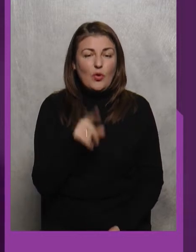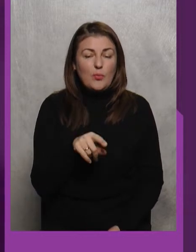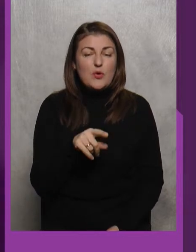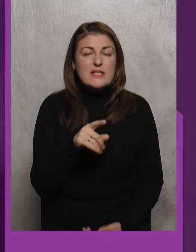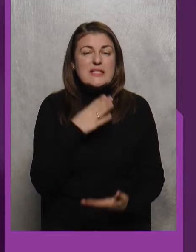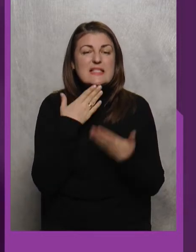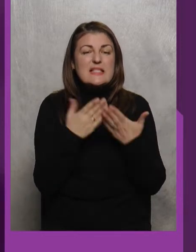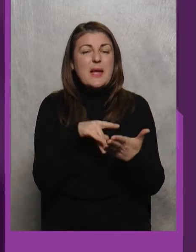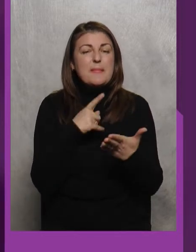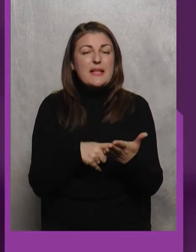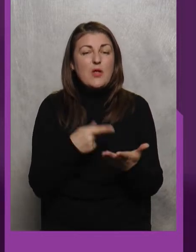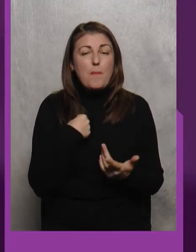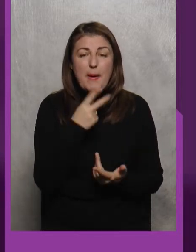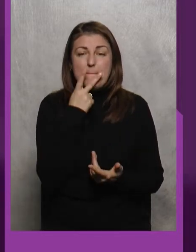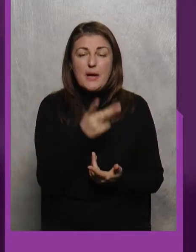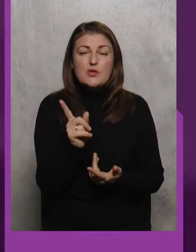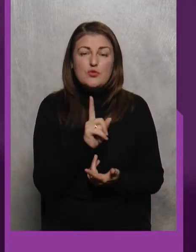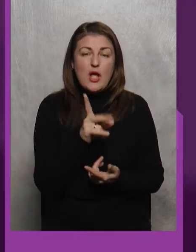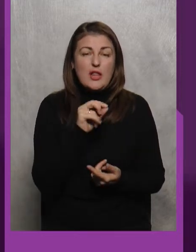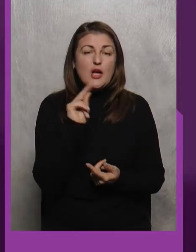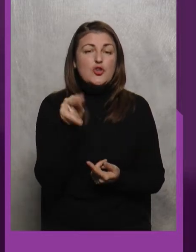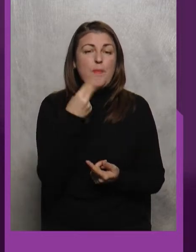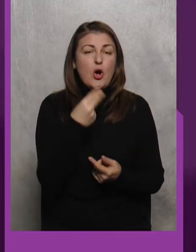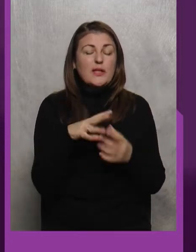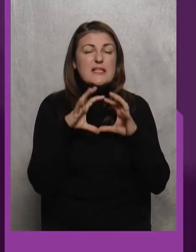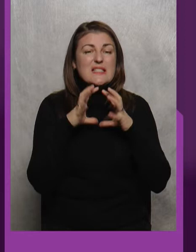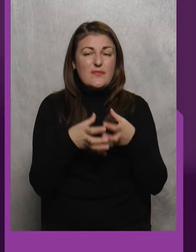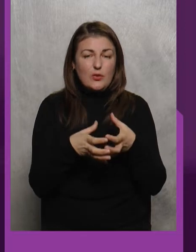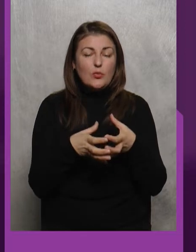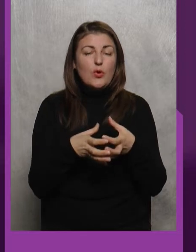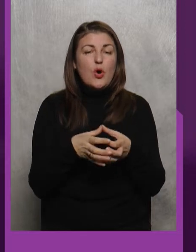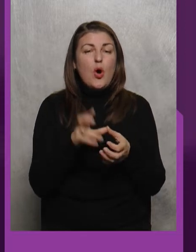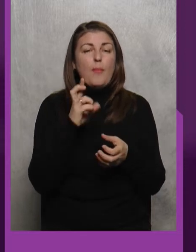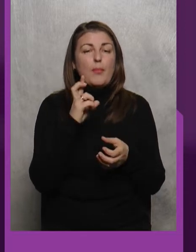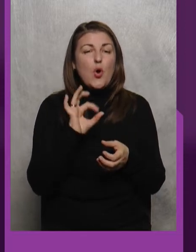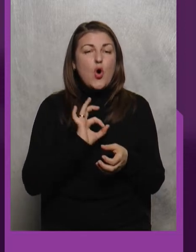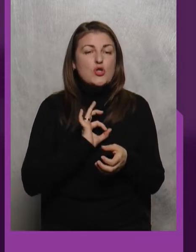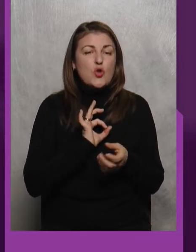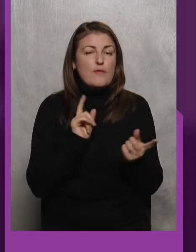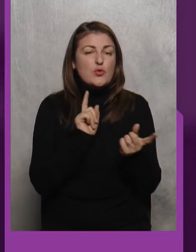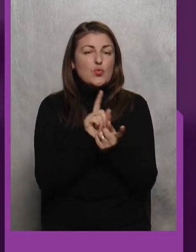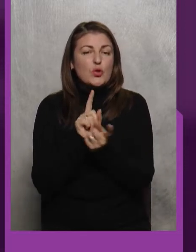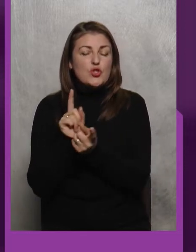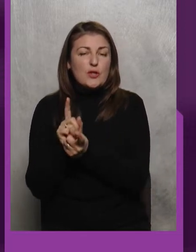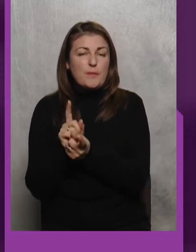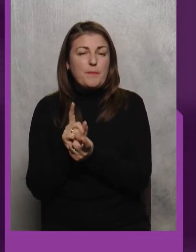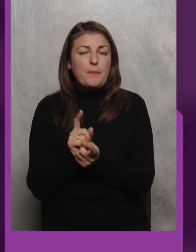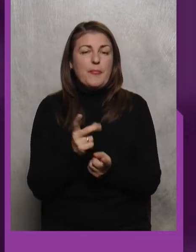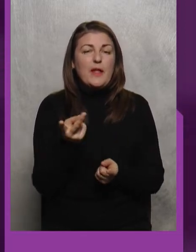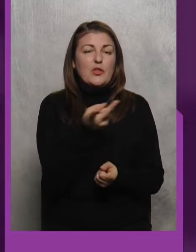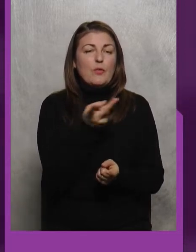Запитання Ось ми бачимо Що на чемпіонатах Світ Бронзові Сутички Ну Двоє